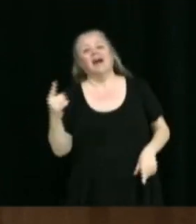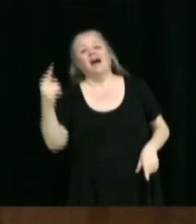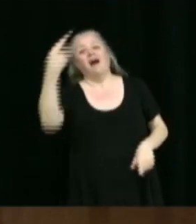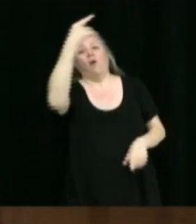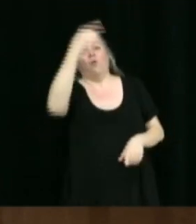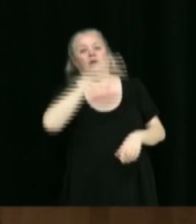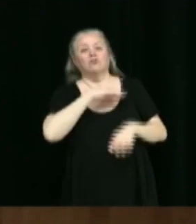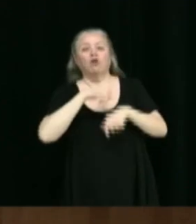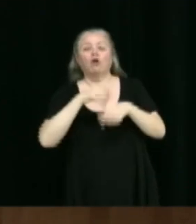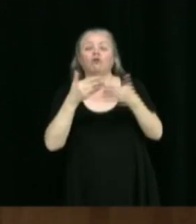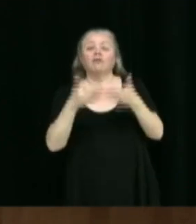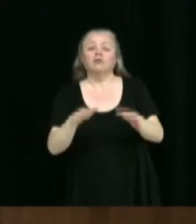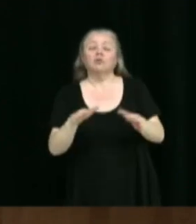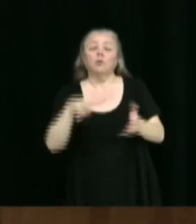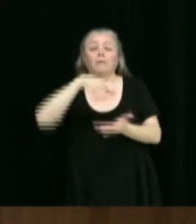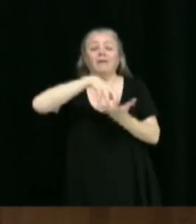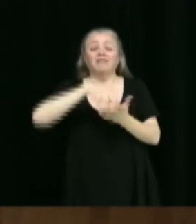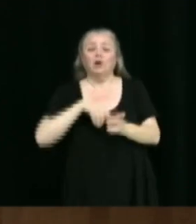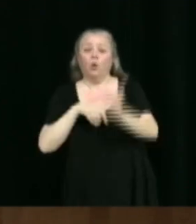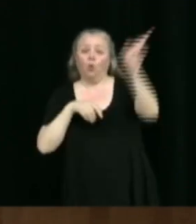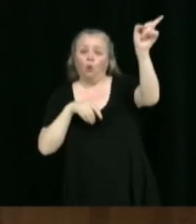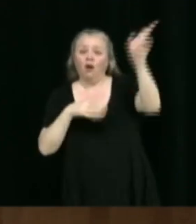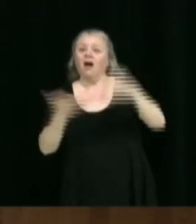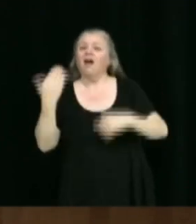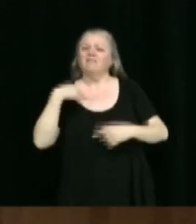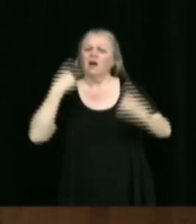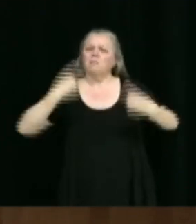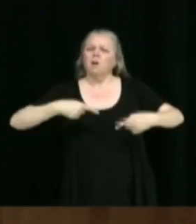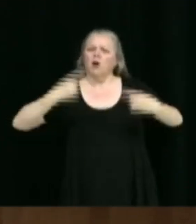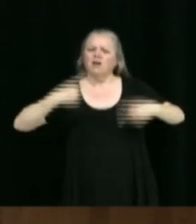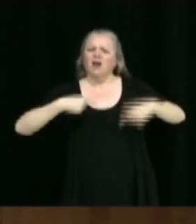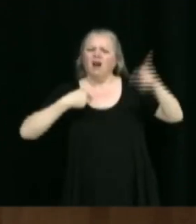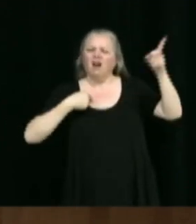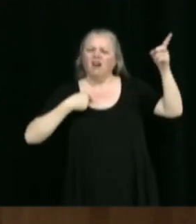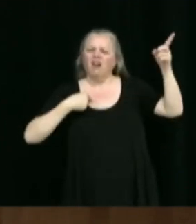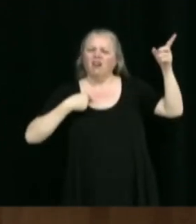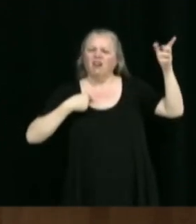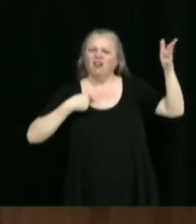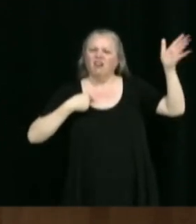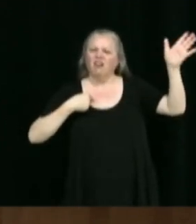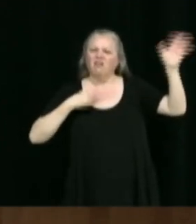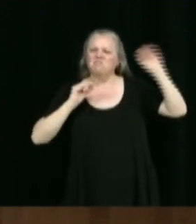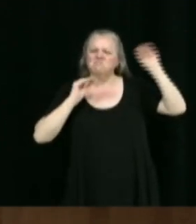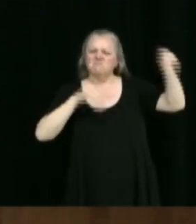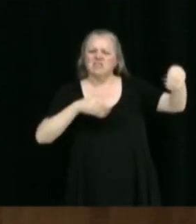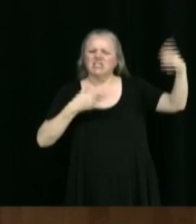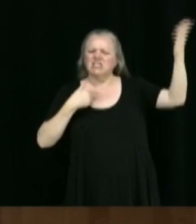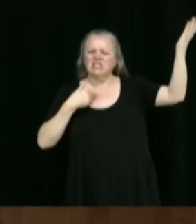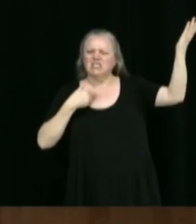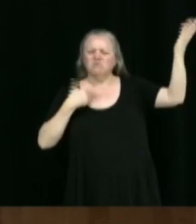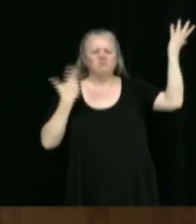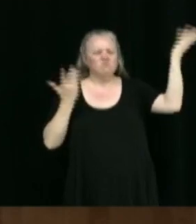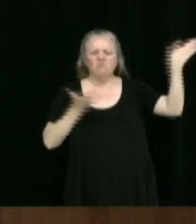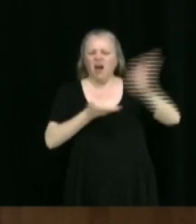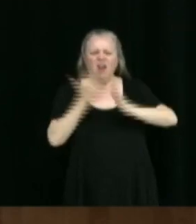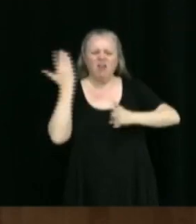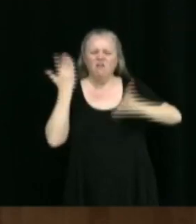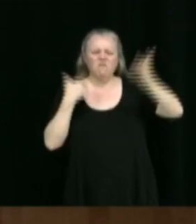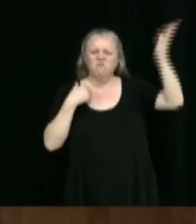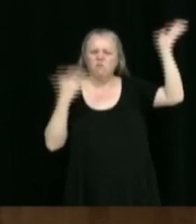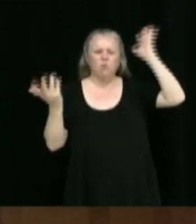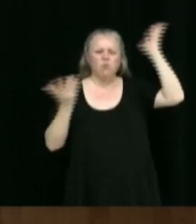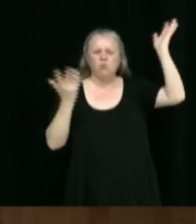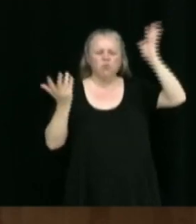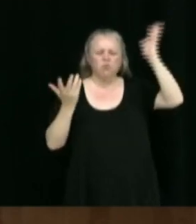Puis peut-être, je sais qu'il y a déjà eu une barrière qui a été mise là. Je ne pas si elle est fermée ou gardée